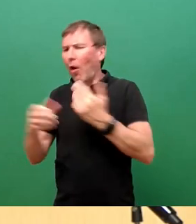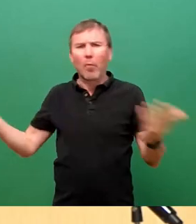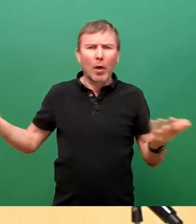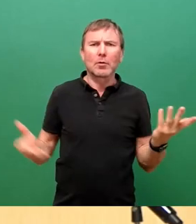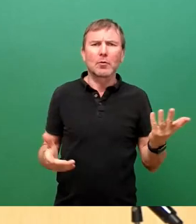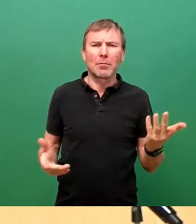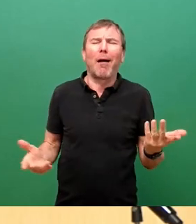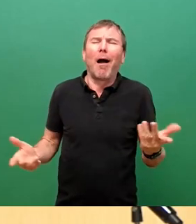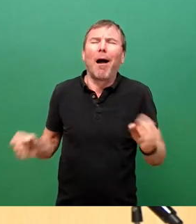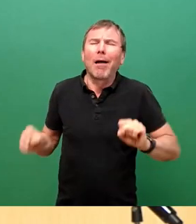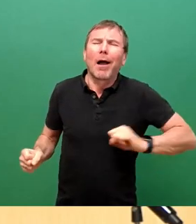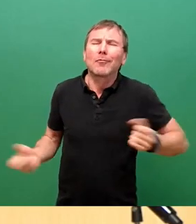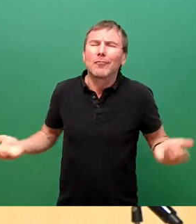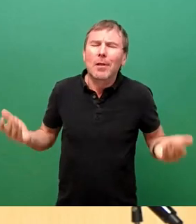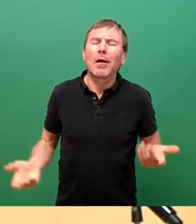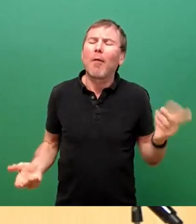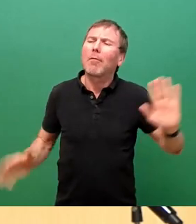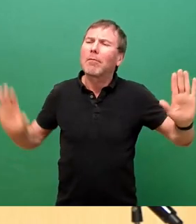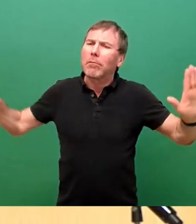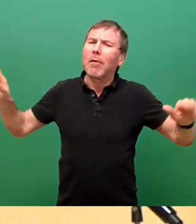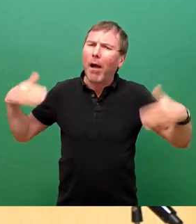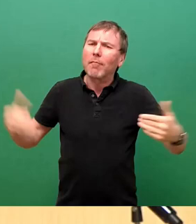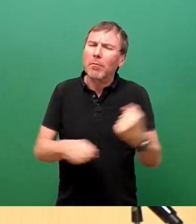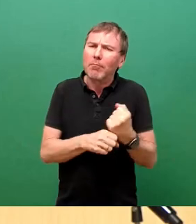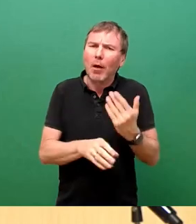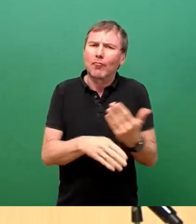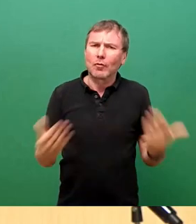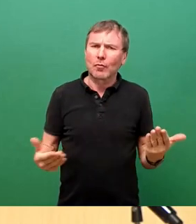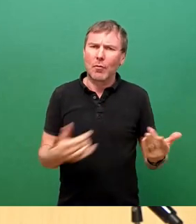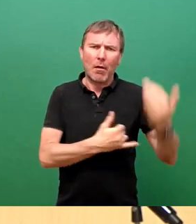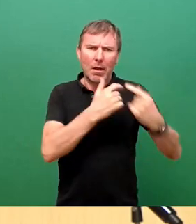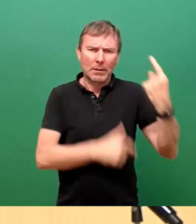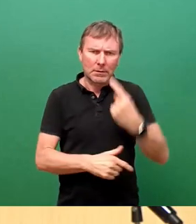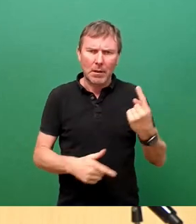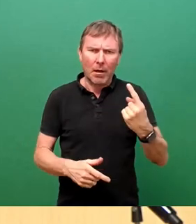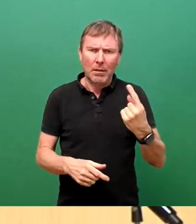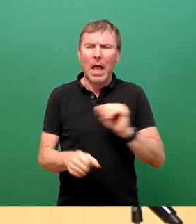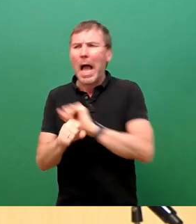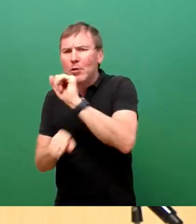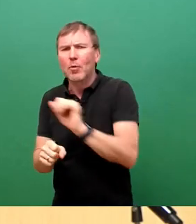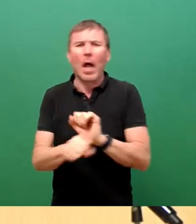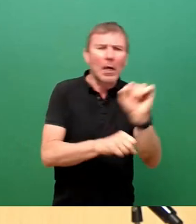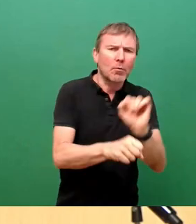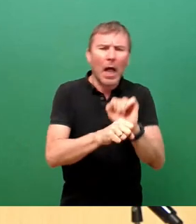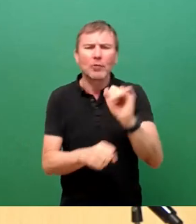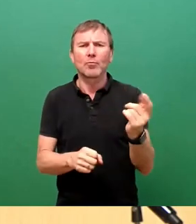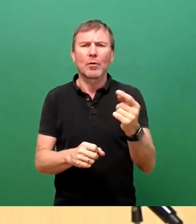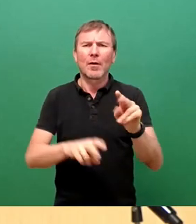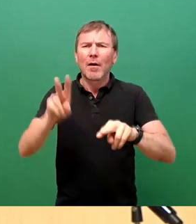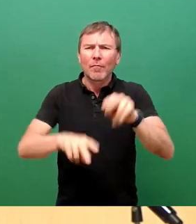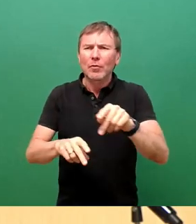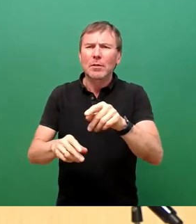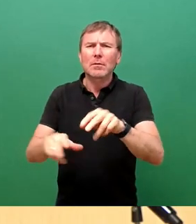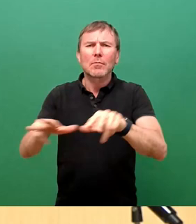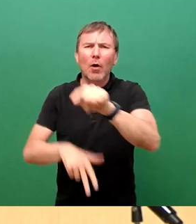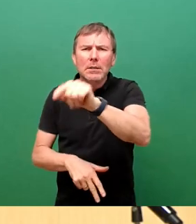aber im Großen und Ganzen machen sie ihren Job. Und haben sich in den letzten Jahren intensiv mit Einsprüchen diverser Organisationen, Unternehmen, Bürger und